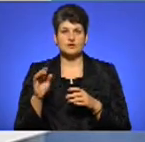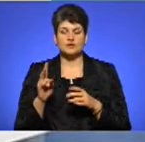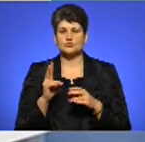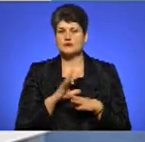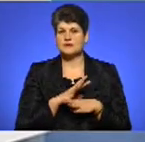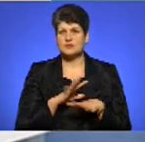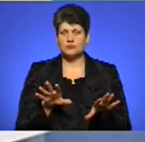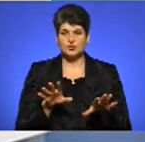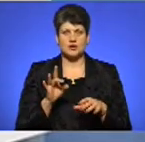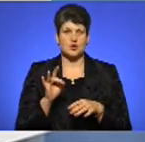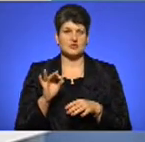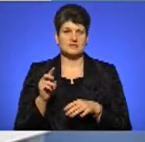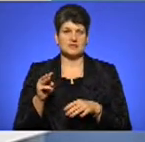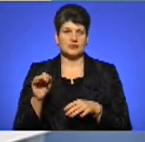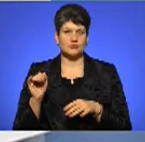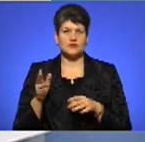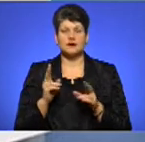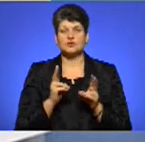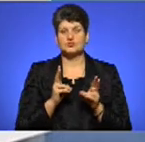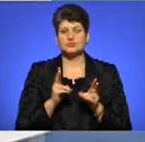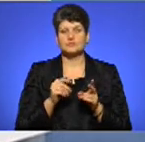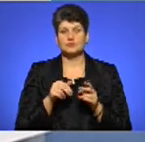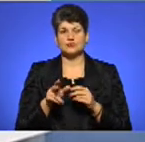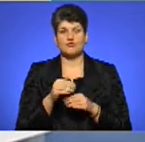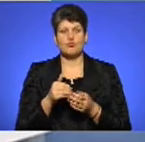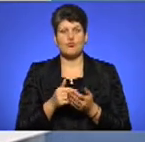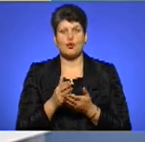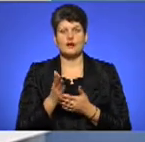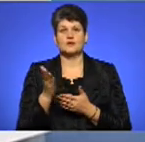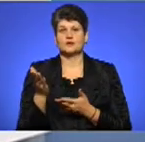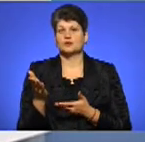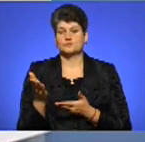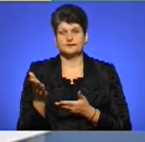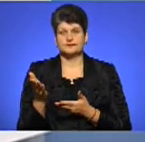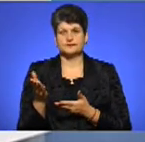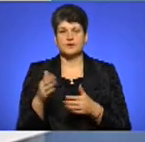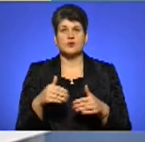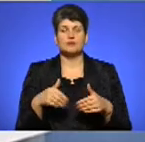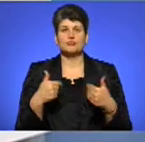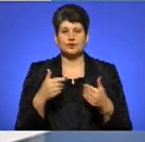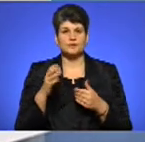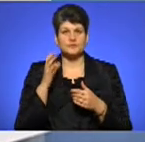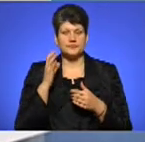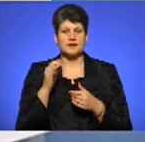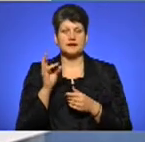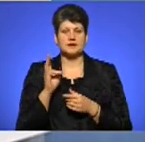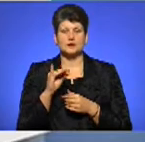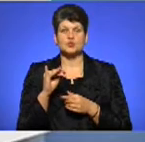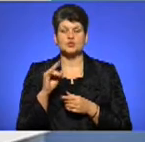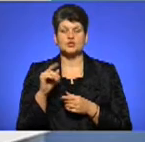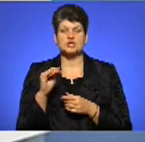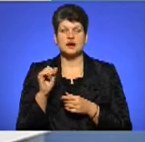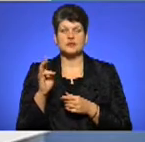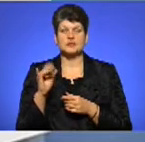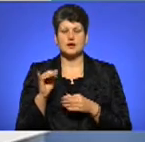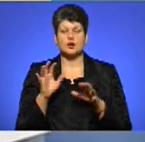розмитнювати, дехто пішов в політику. Пропоную переглянути коментар Ніною Жаніною, голови Комітету